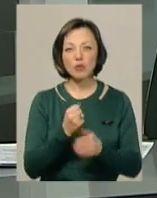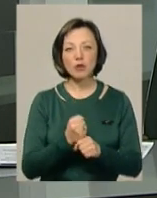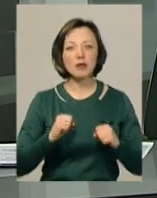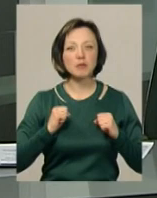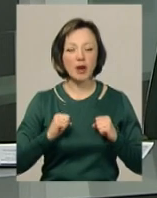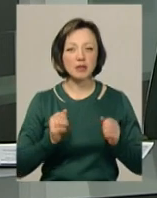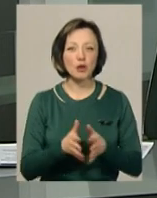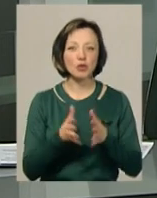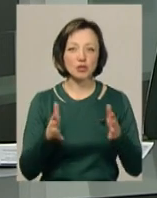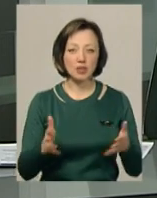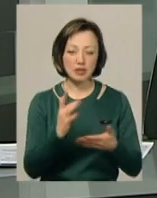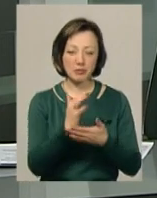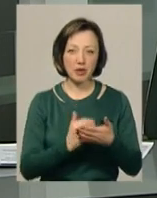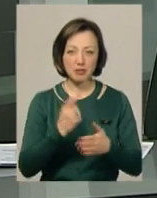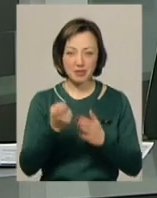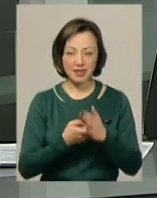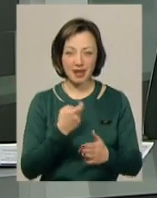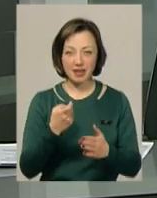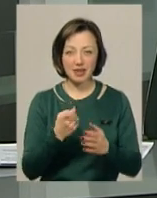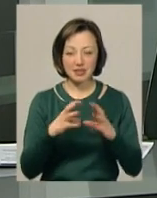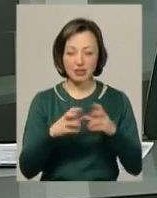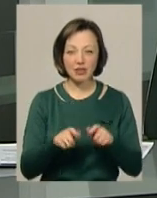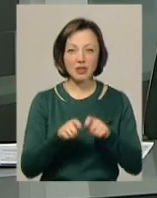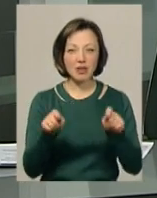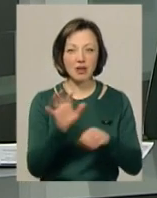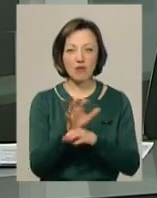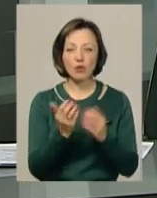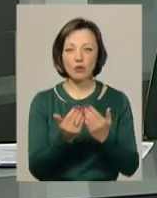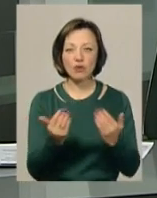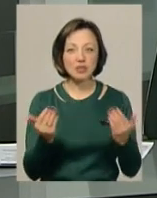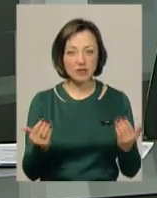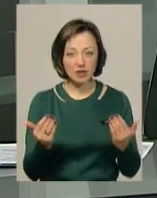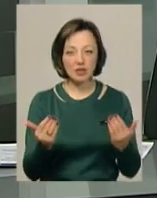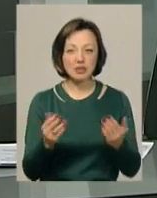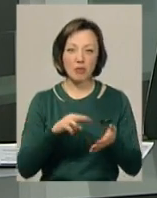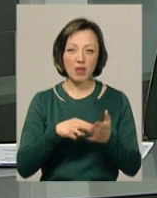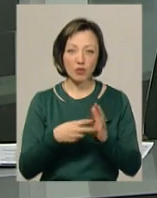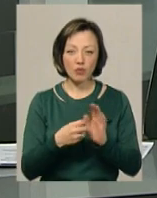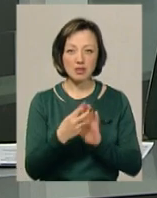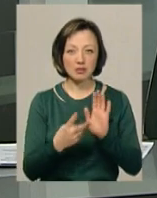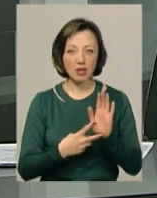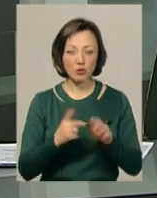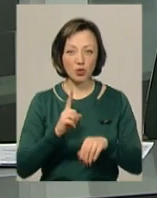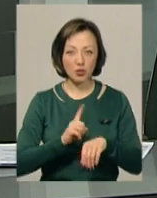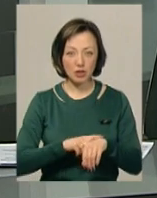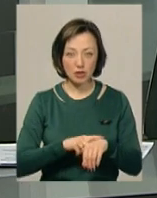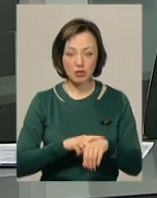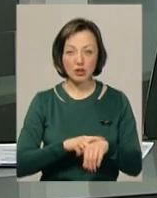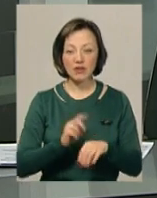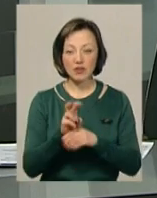намагається розширити спектр пізнання світу. Відкриття фотовиставки в обласному художньому музеї заплановане на 17-ту годину.